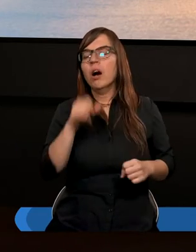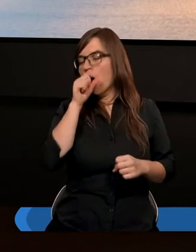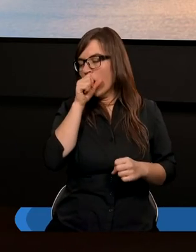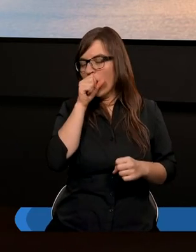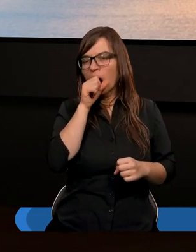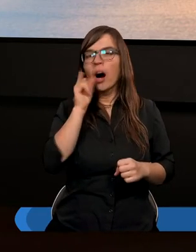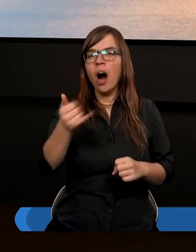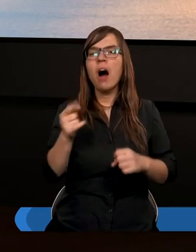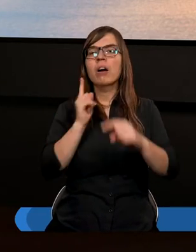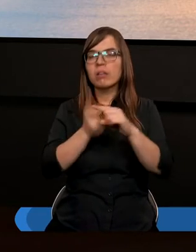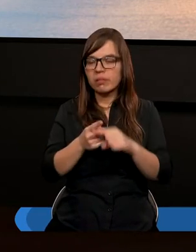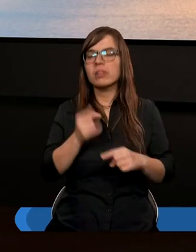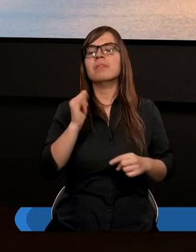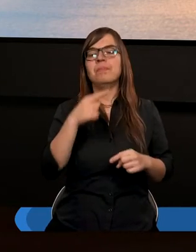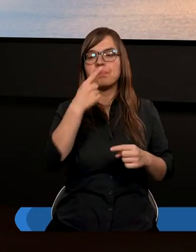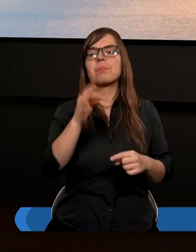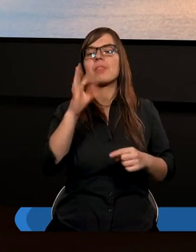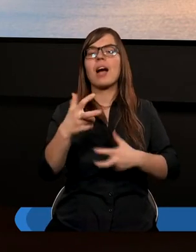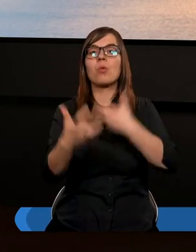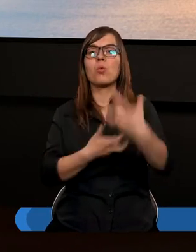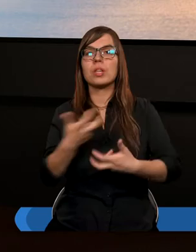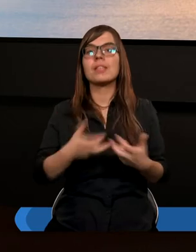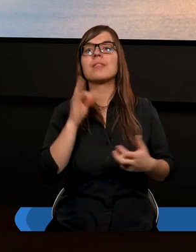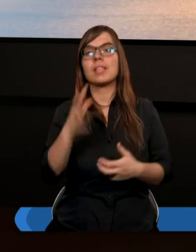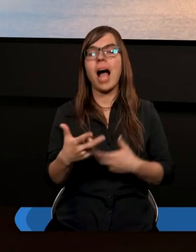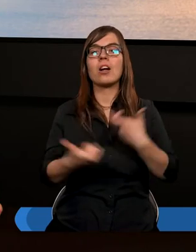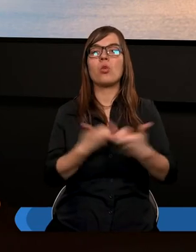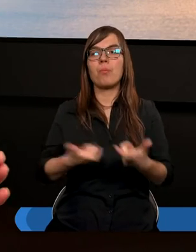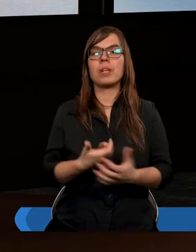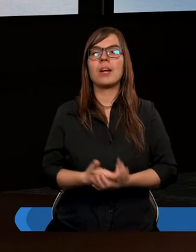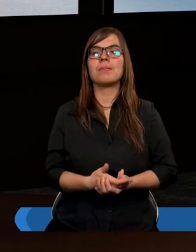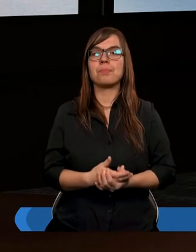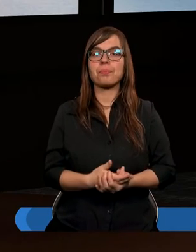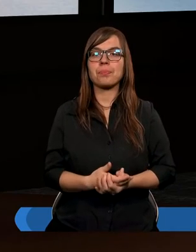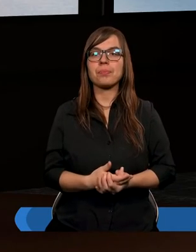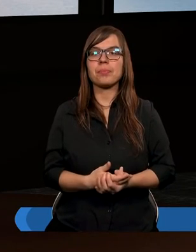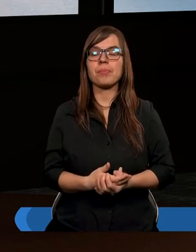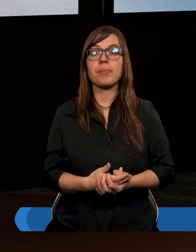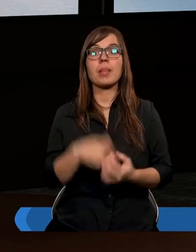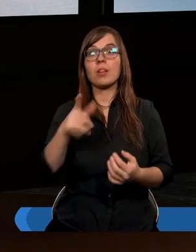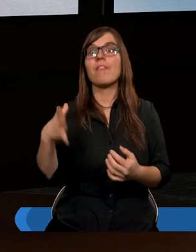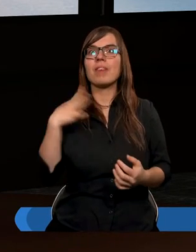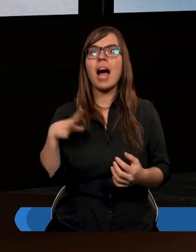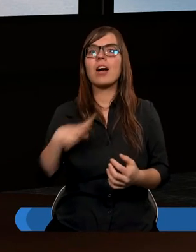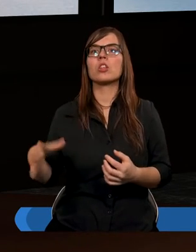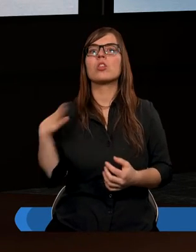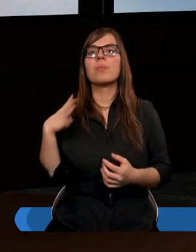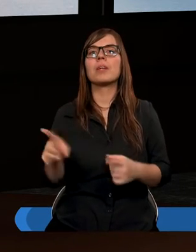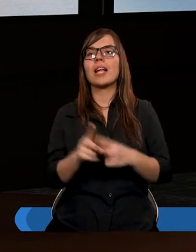postanowiliście tak uczyniliście i tak czyńcie jeszcze warto by